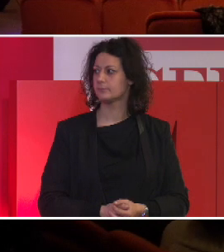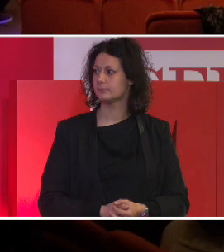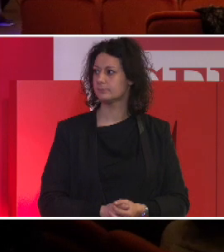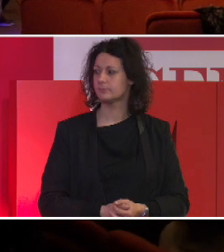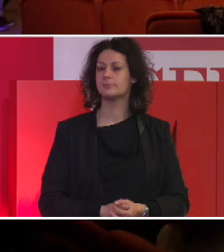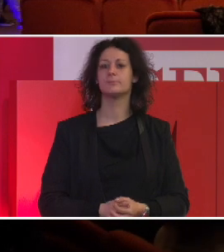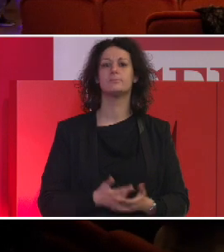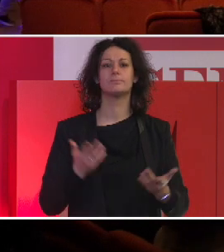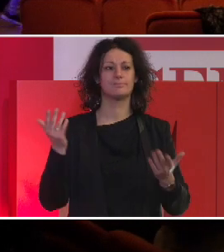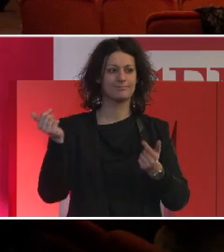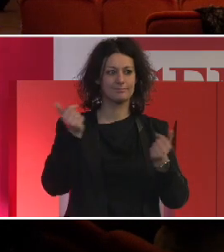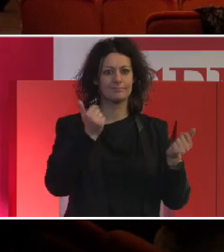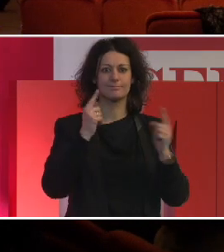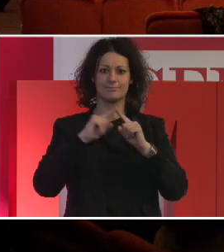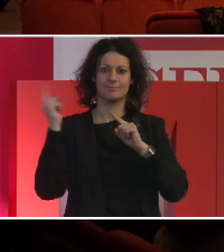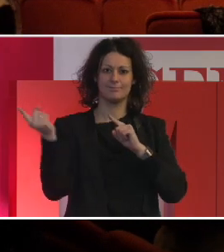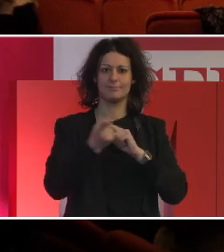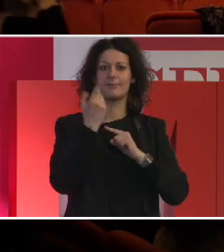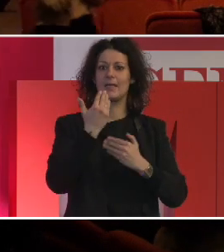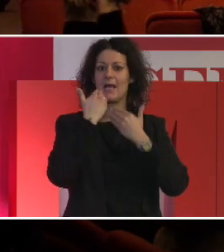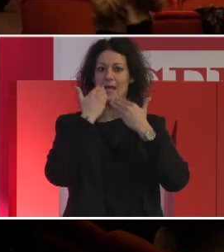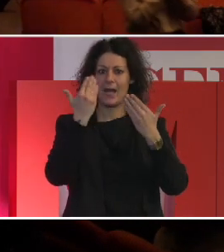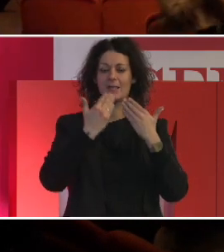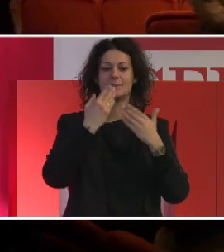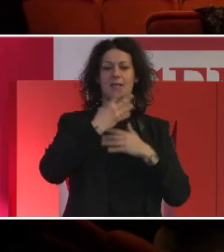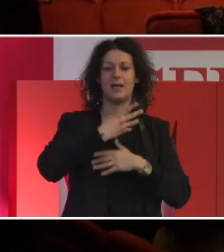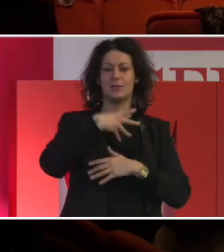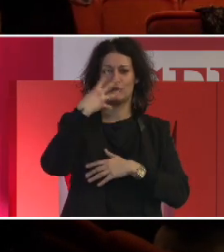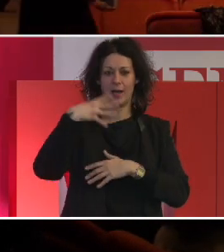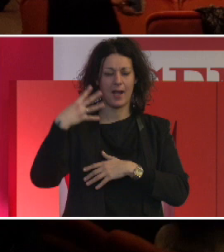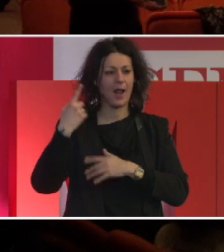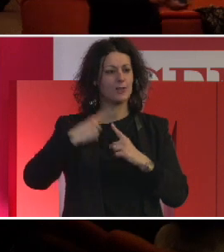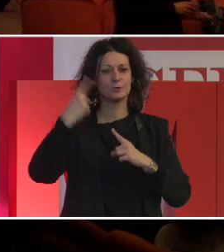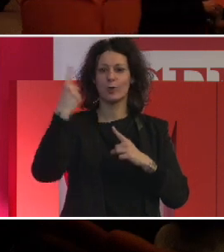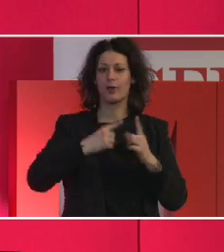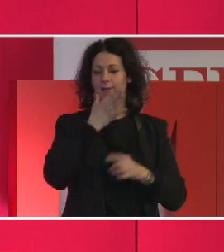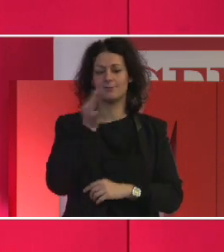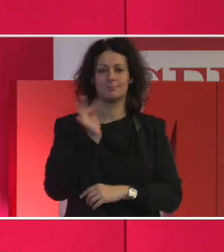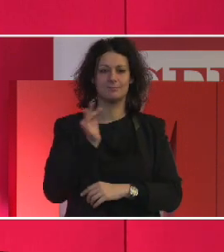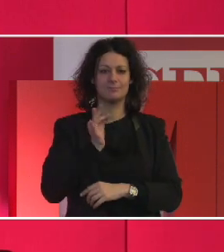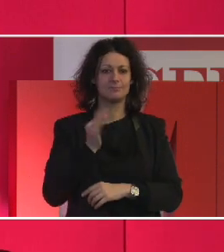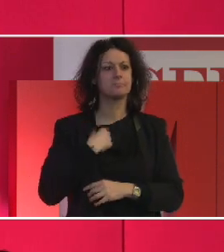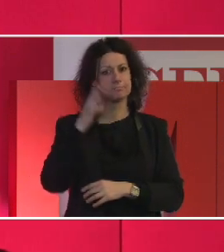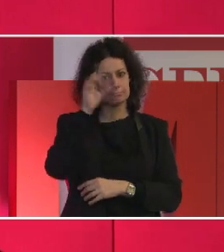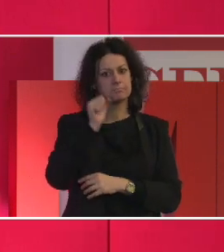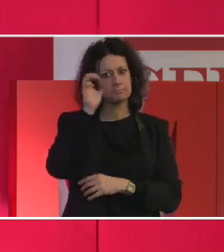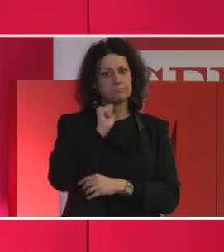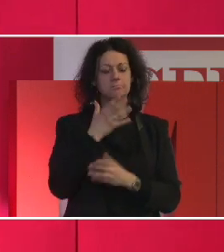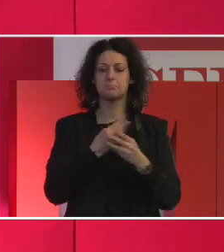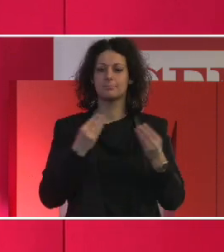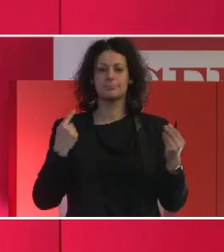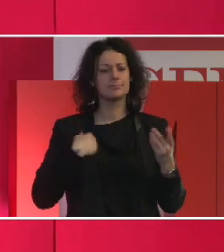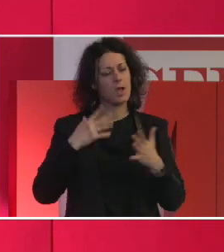Grazie mille generali per la giornata assolutamente splendida. Ho imparato così tanto, ho capito sempre di più